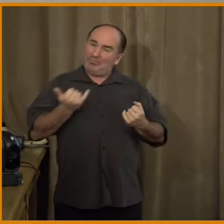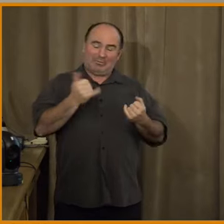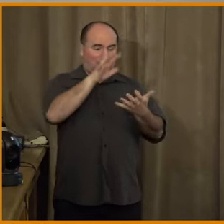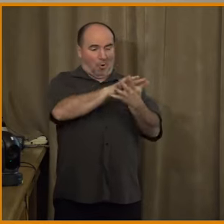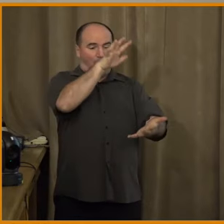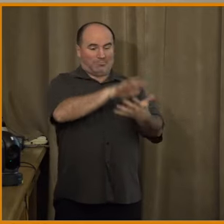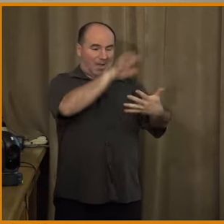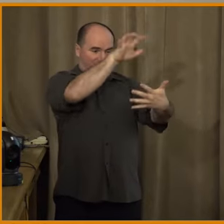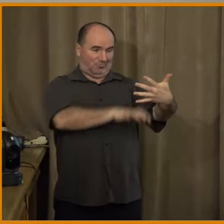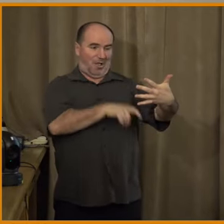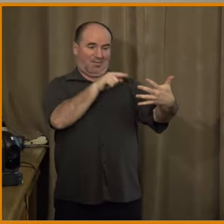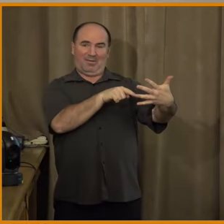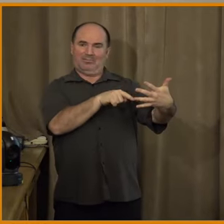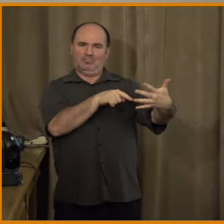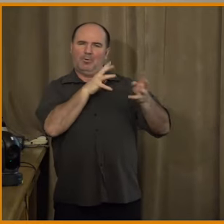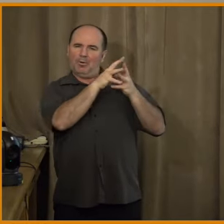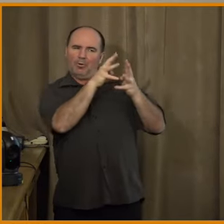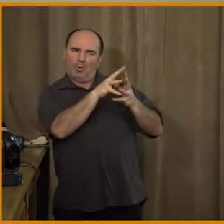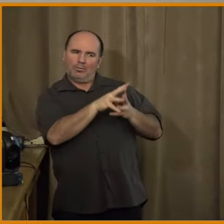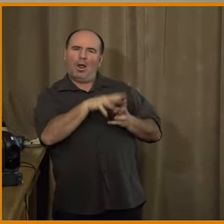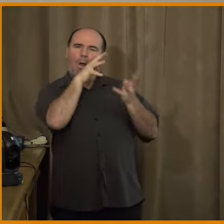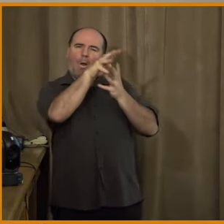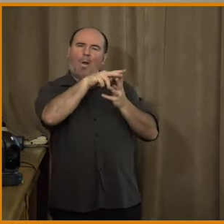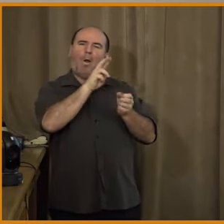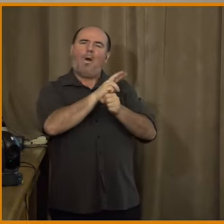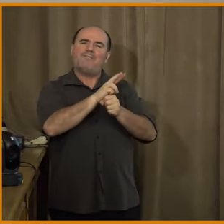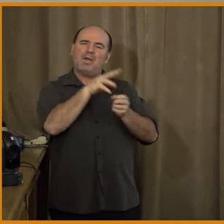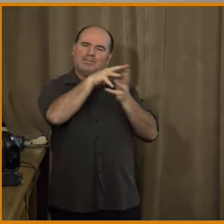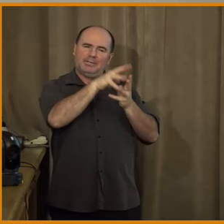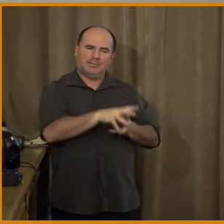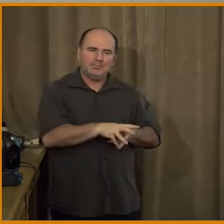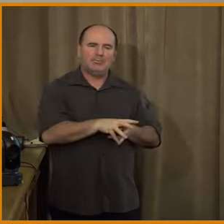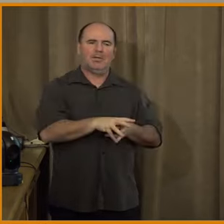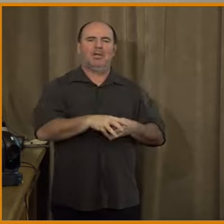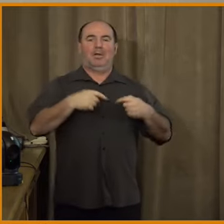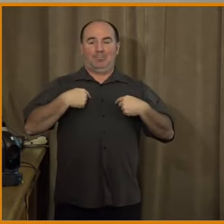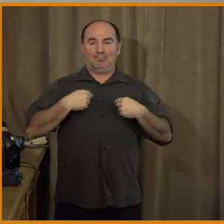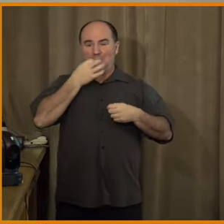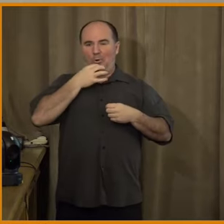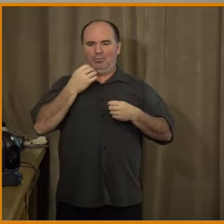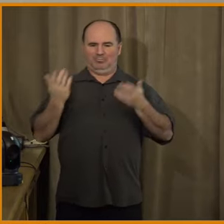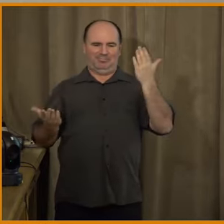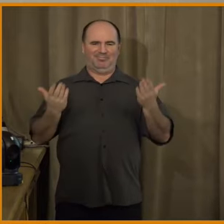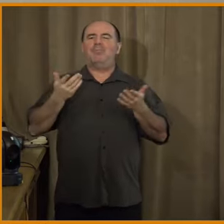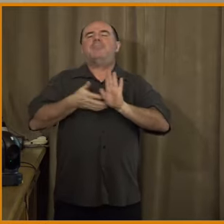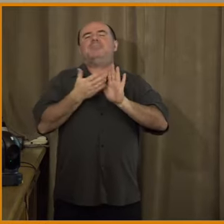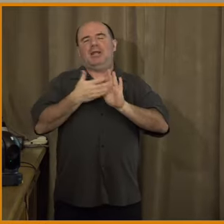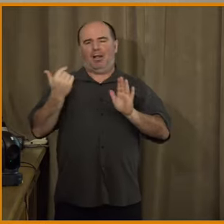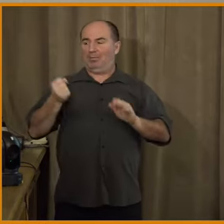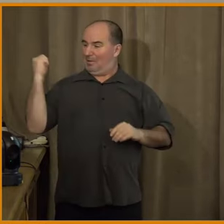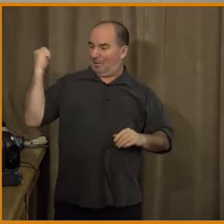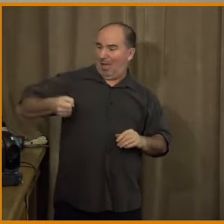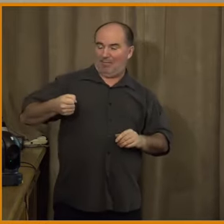že pro člověka skladiveme všechno hřebík, tak my jsme to kladivo a hledáme ty hřebíky a to